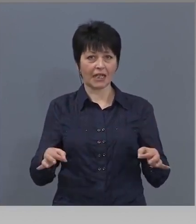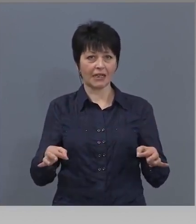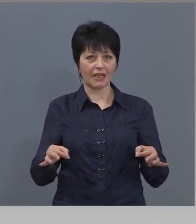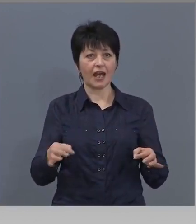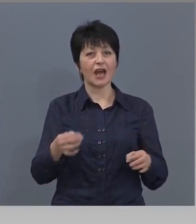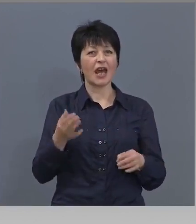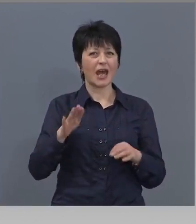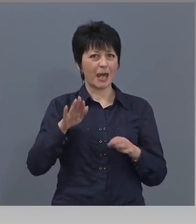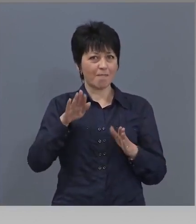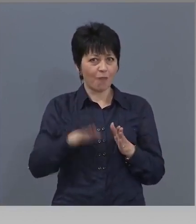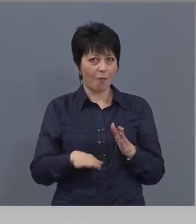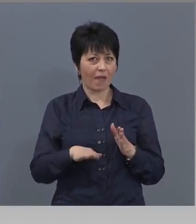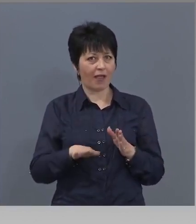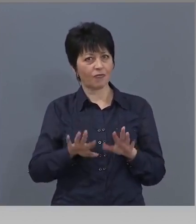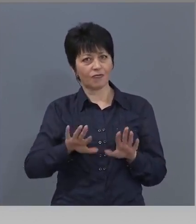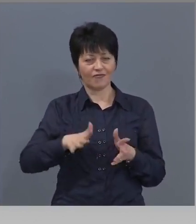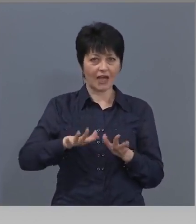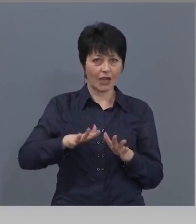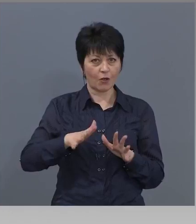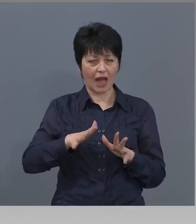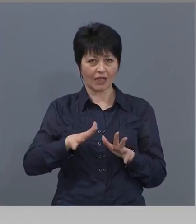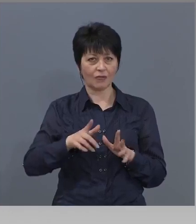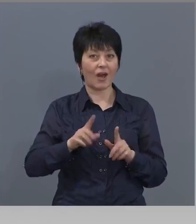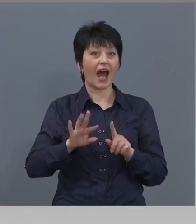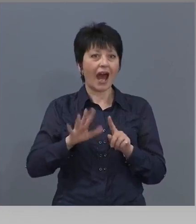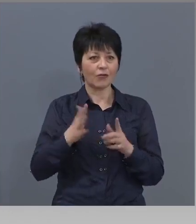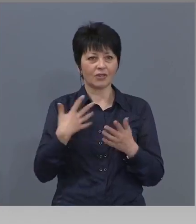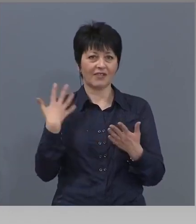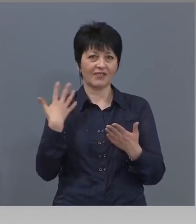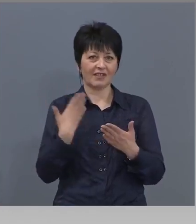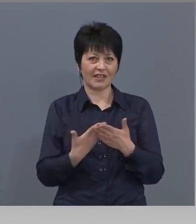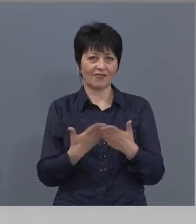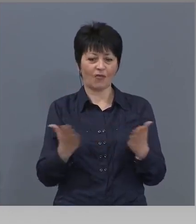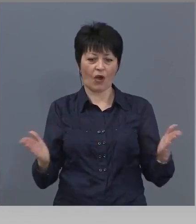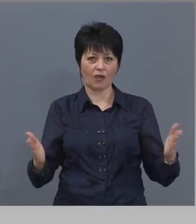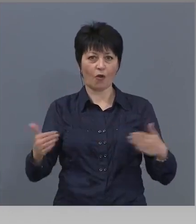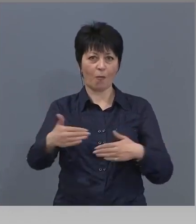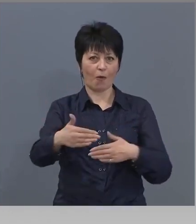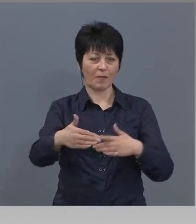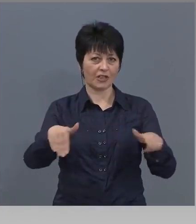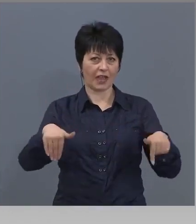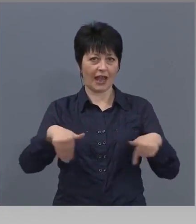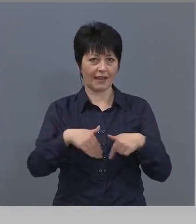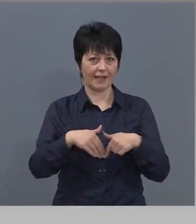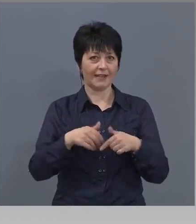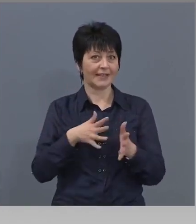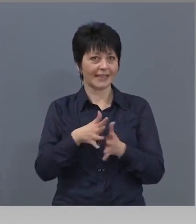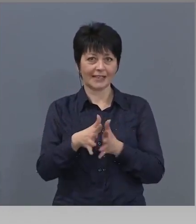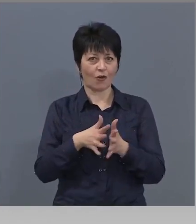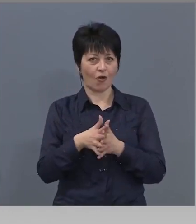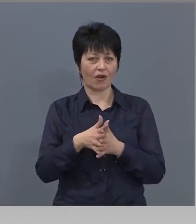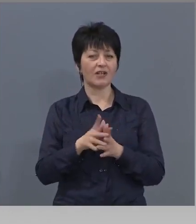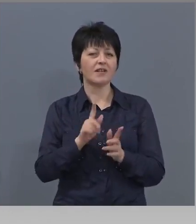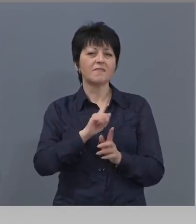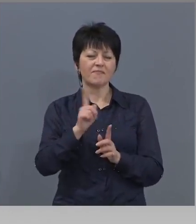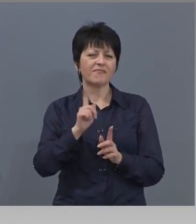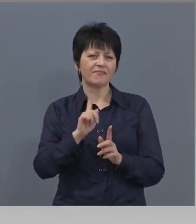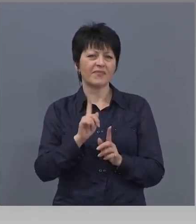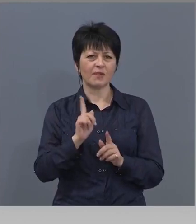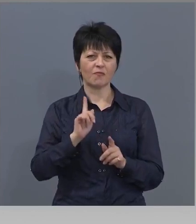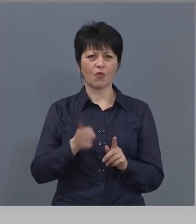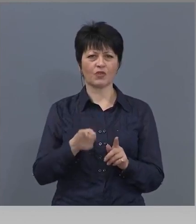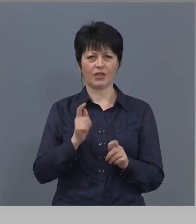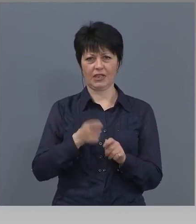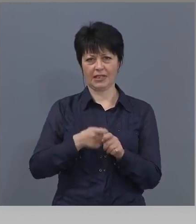е по-малка вероятността, отколкото ако си в затворени помещения с хора. Така че не може да се направи анализ и фокус, че там е по